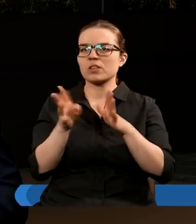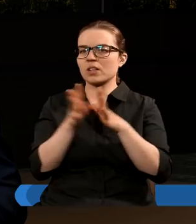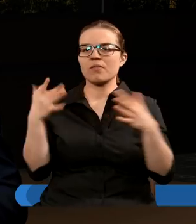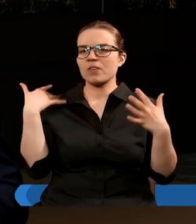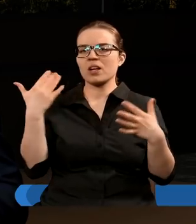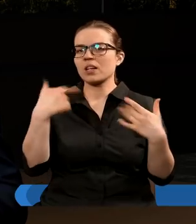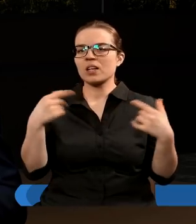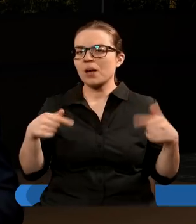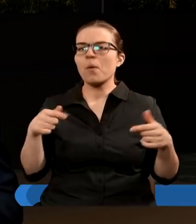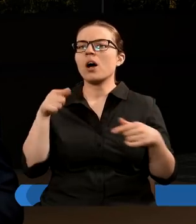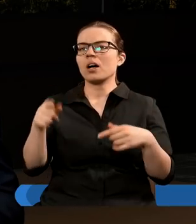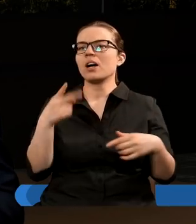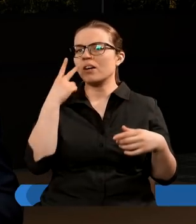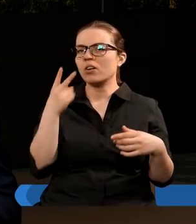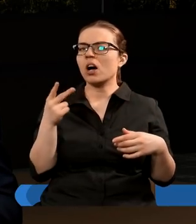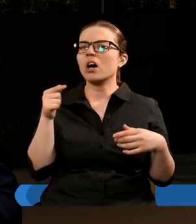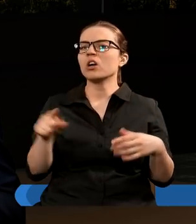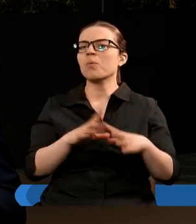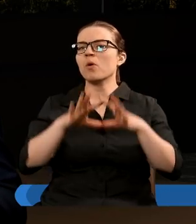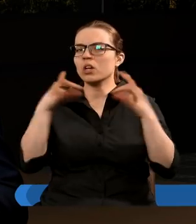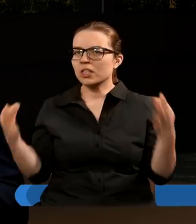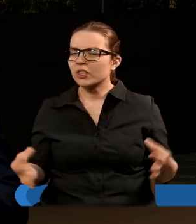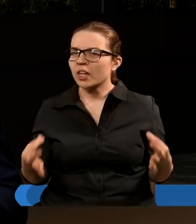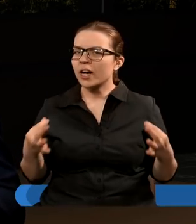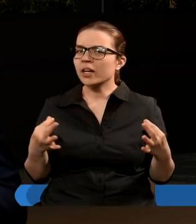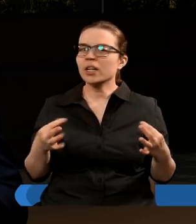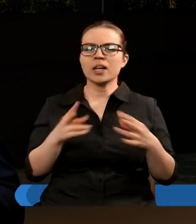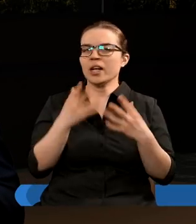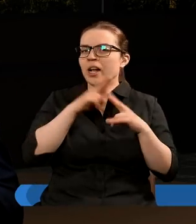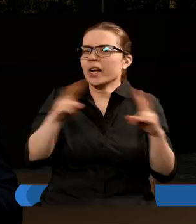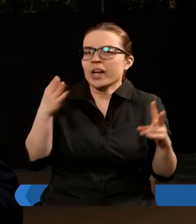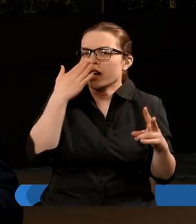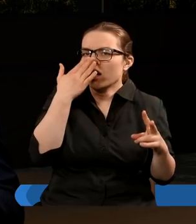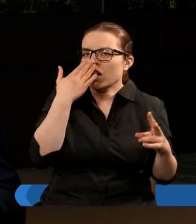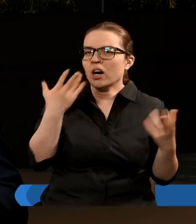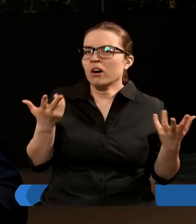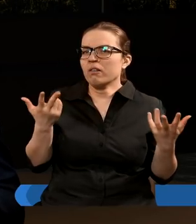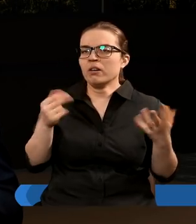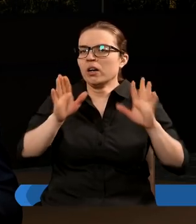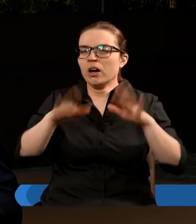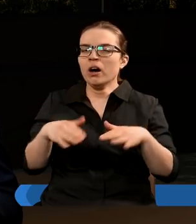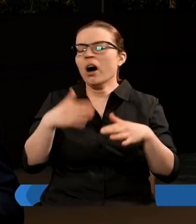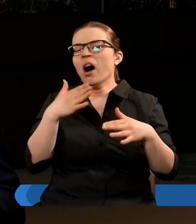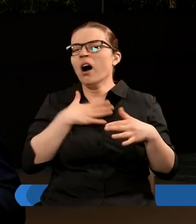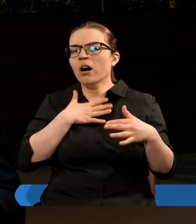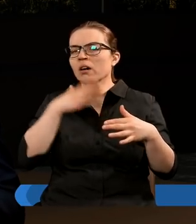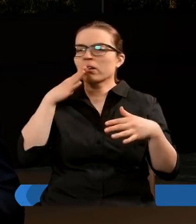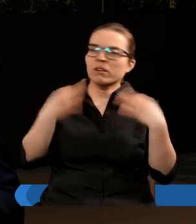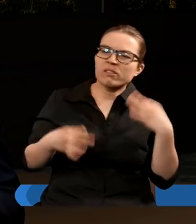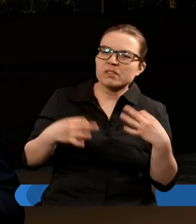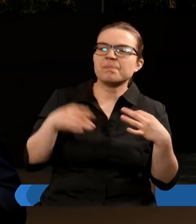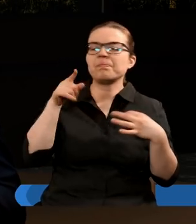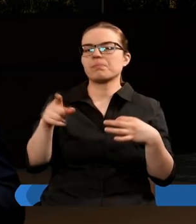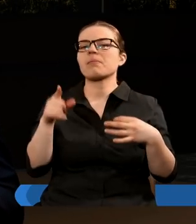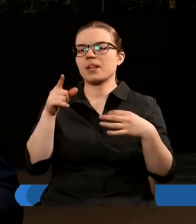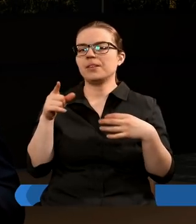nie było, to widoczne na tyle, to dzisiaj chyba już nikt nie pozostanie wątpliwości, że to mocarstwo w